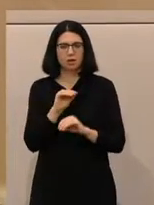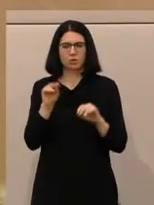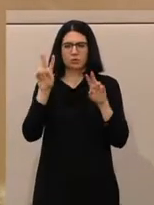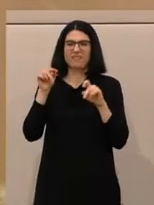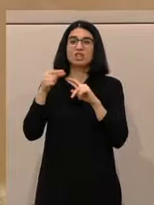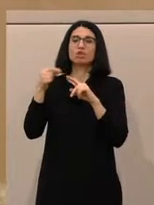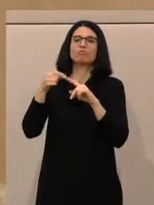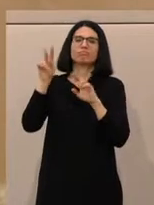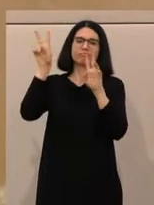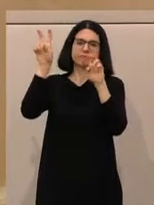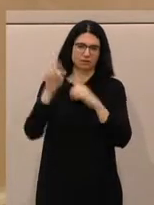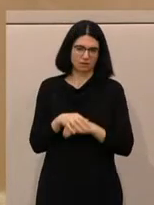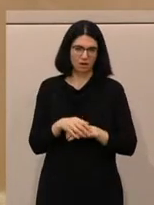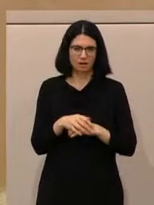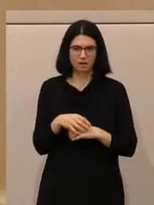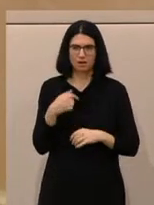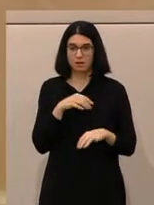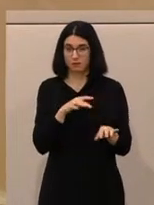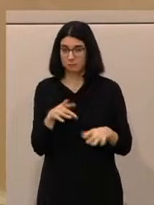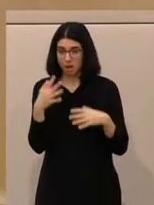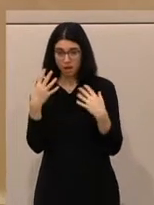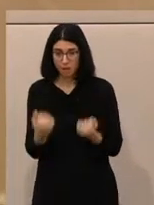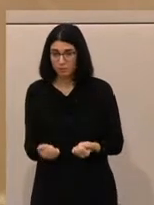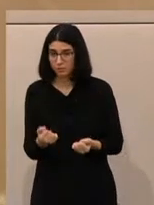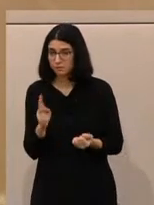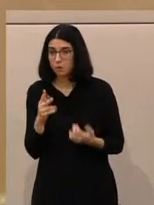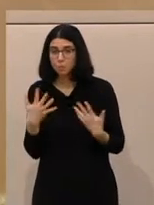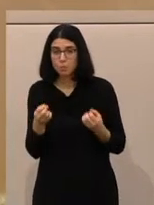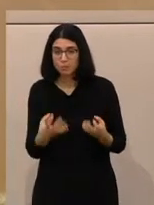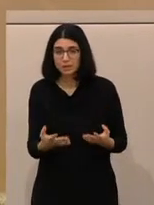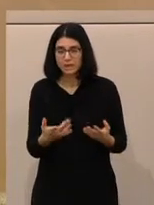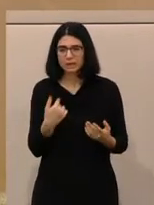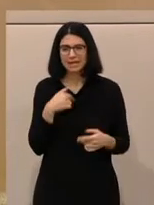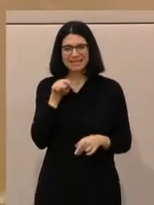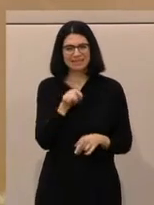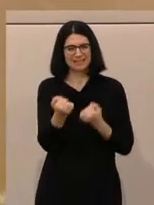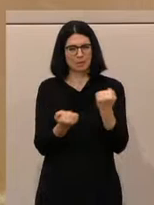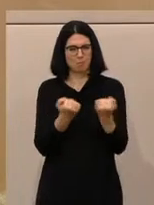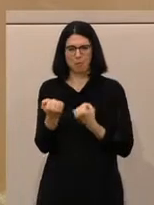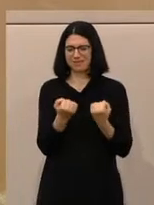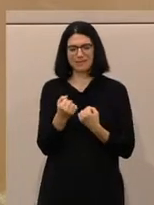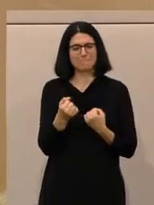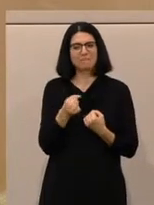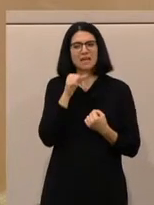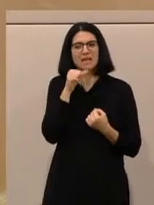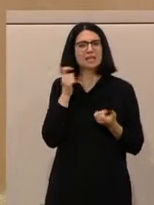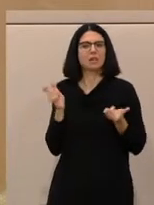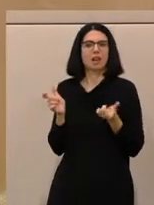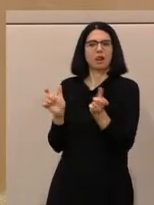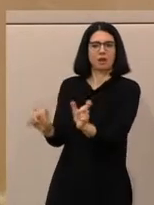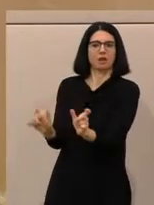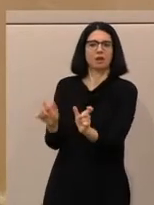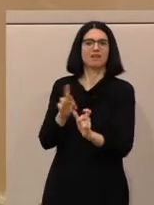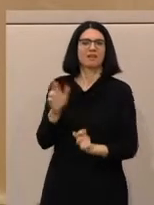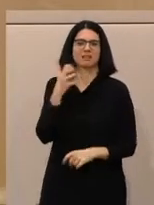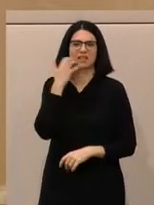Eisbergs. Es ist das Ergebnis einer Politik, die keine klare Abgrenzung nach rechts findet und dazu beiträgt, dass Neonazis